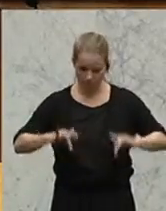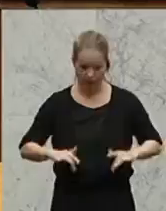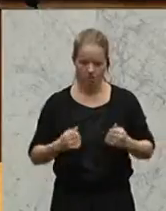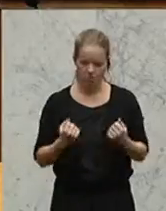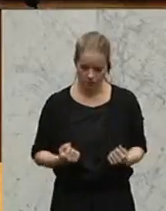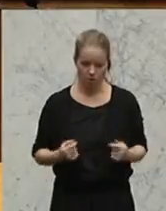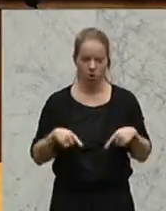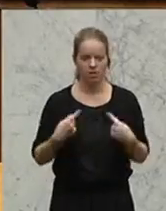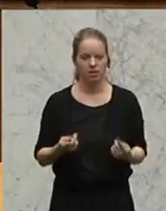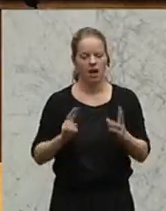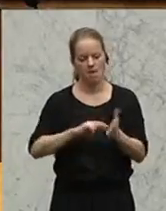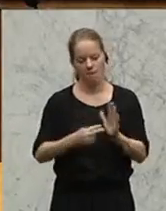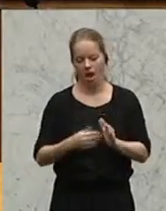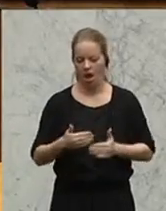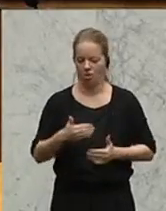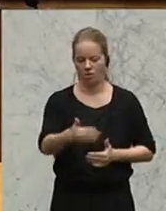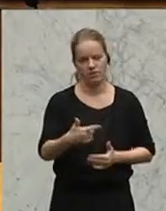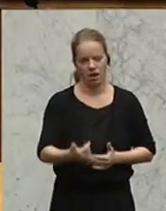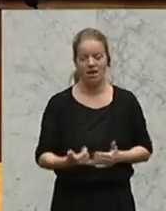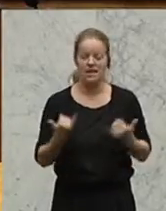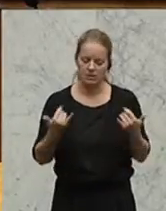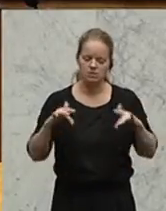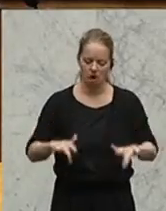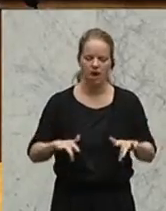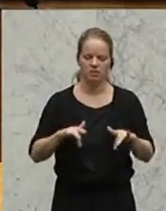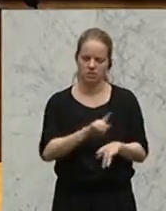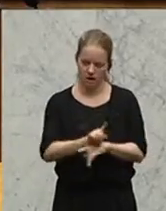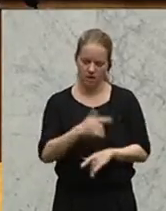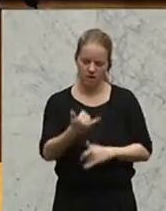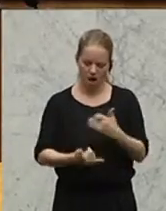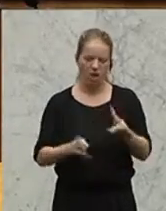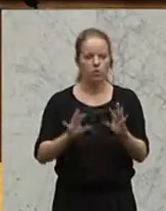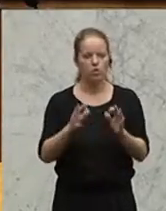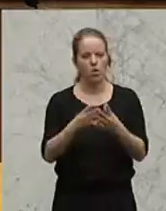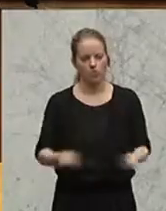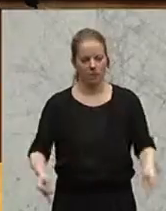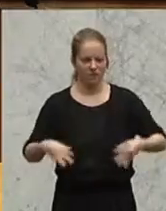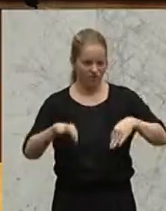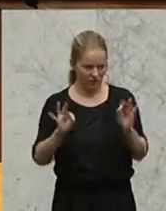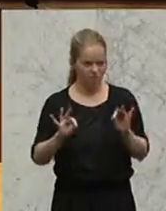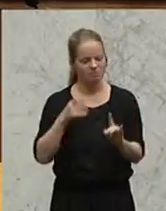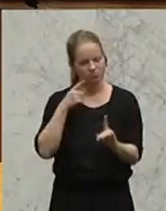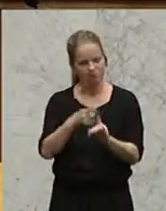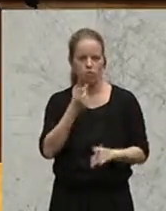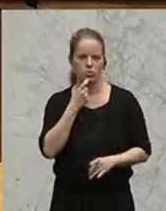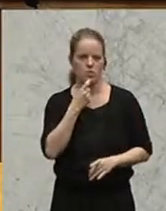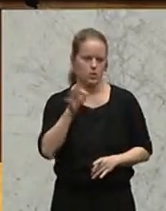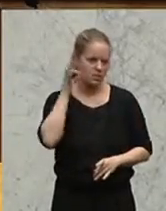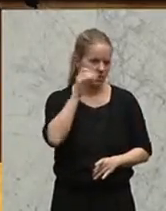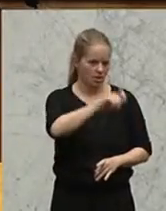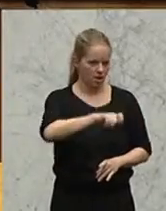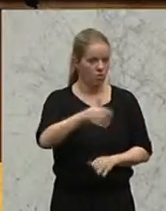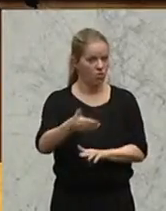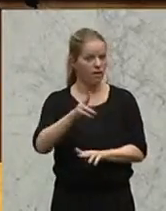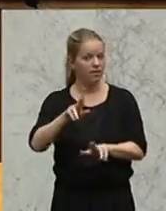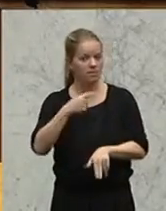zwei Jahre Zeit, hier eine Lösung zu finden und ich bin davon überzeugt, dass wir diese Zeit gut nutzen werden, hier wirklich eine vernünftige Lösung im Sinne der Konsumentinnen und Konsumenten und wie Sie es auch